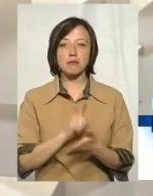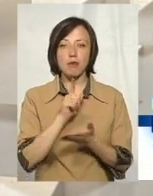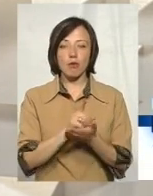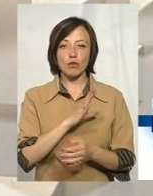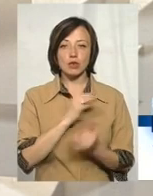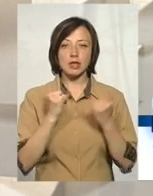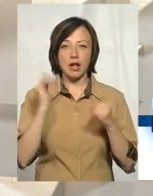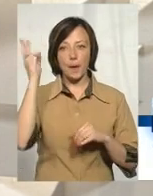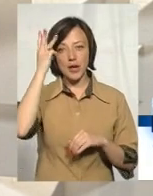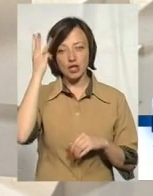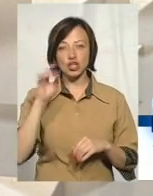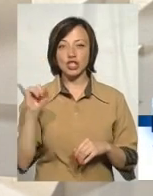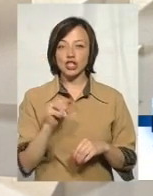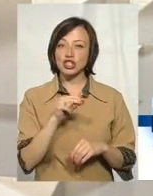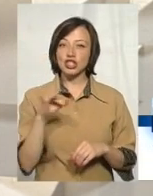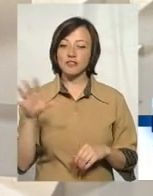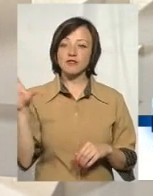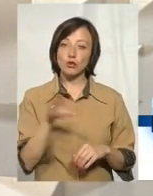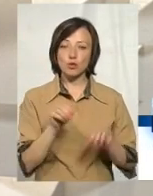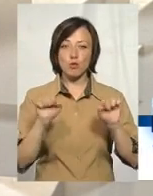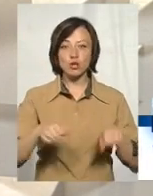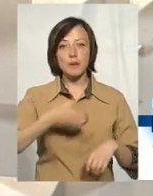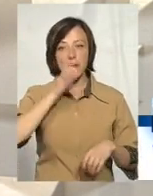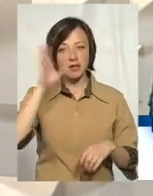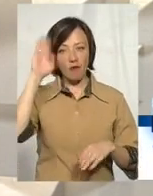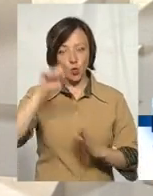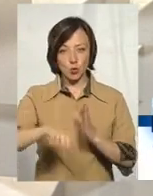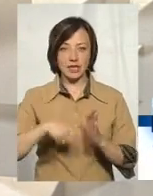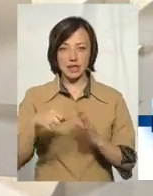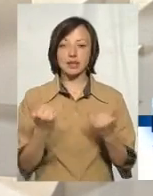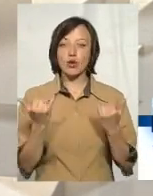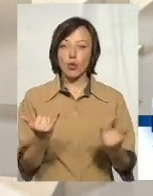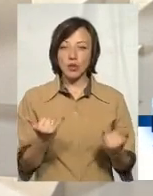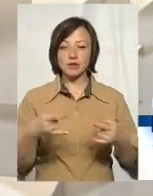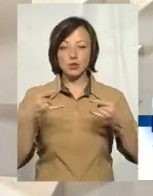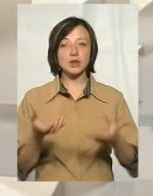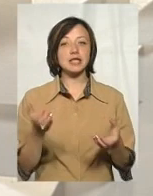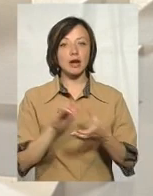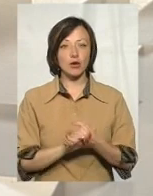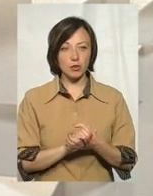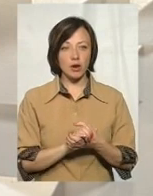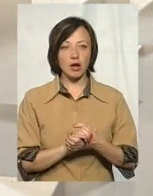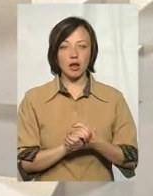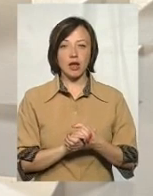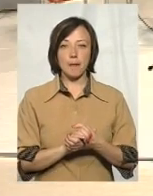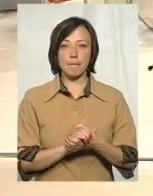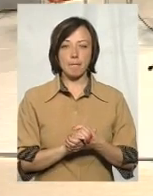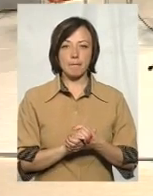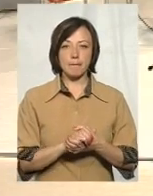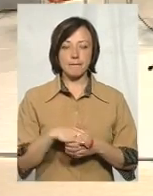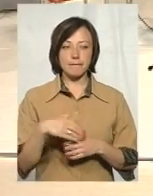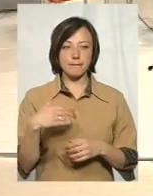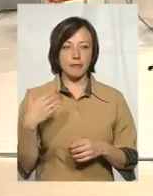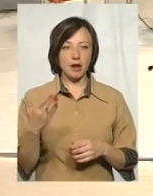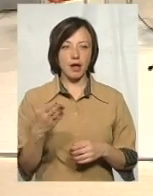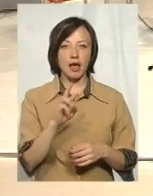би бути для Хмельниччини і чи всюди можна пити воду з краниці. Сьогодні в нас в студії, знайомтеся, по праву руку від мене